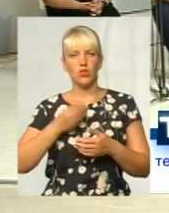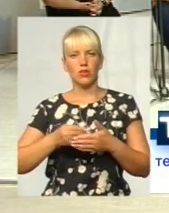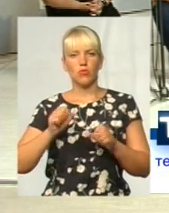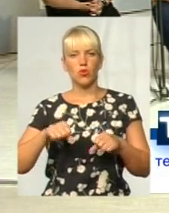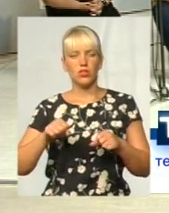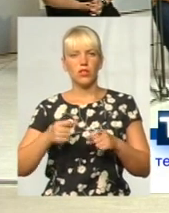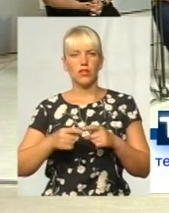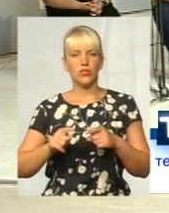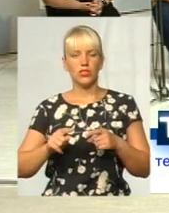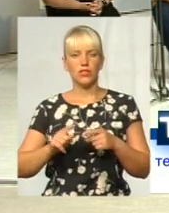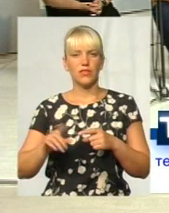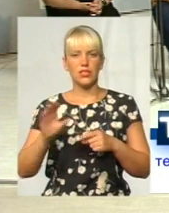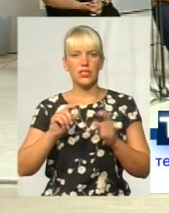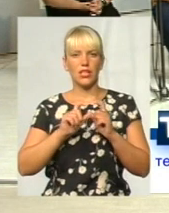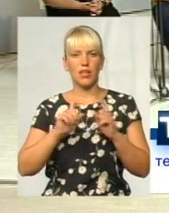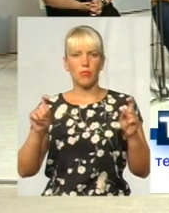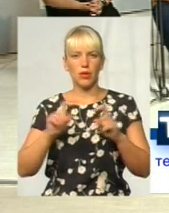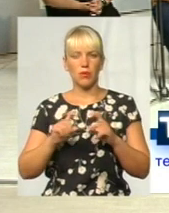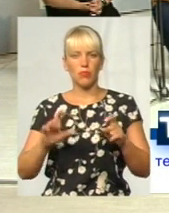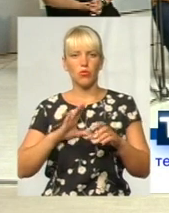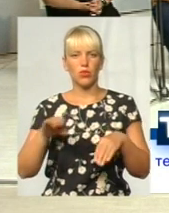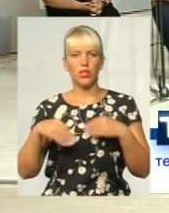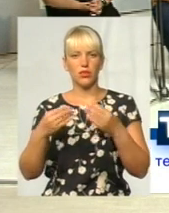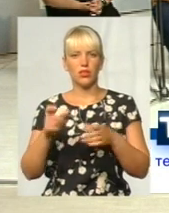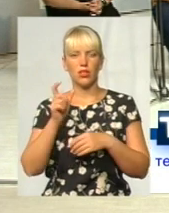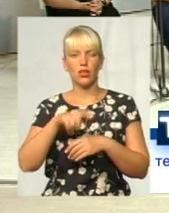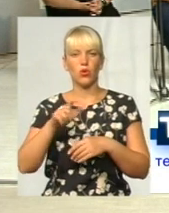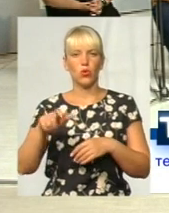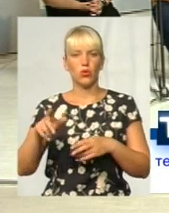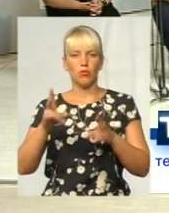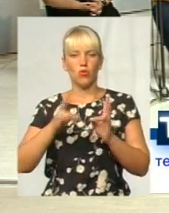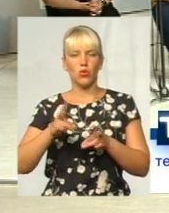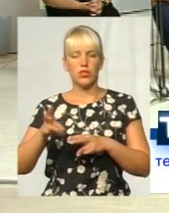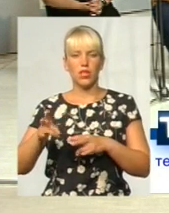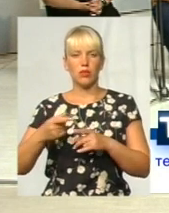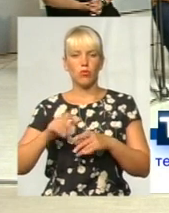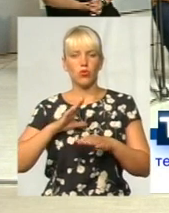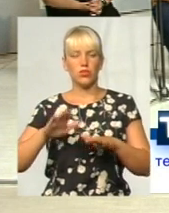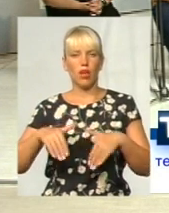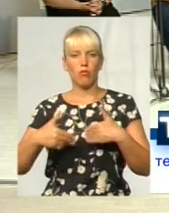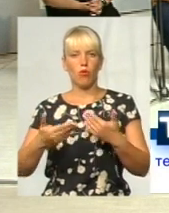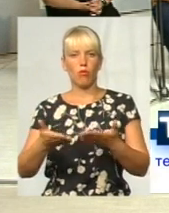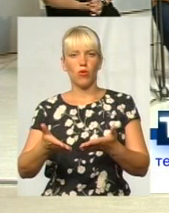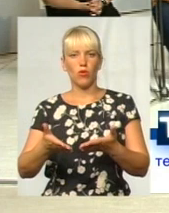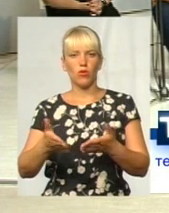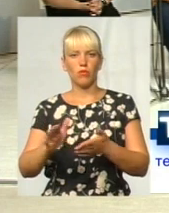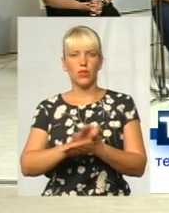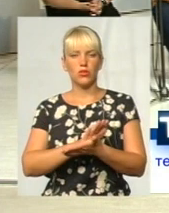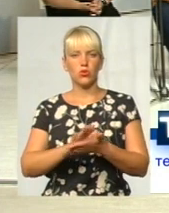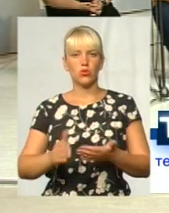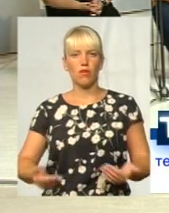ці кументні встановки, приємства. Було надано людям, постраждавшим, було запропоновано спештоване